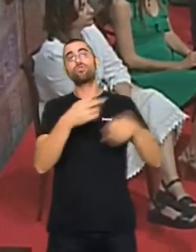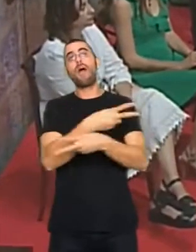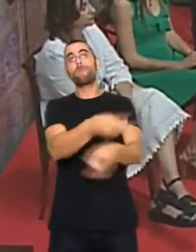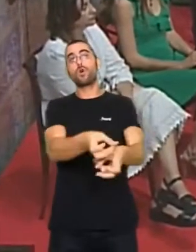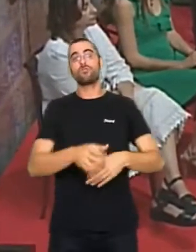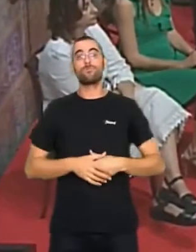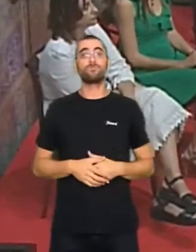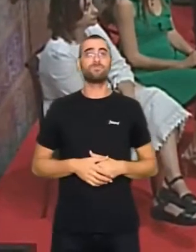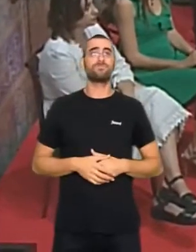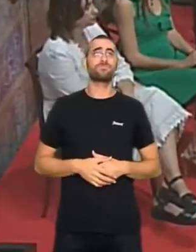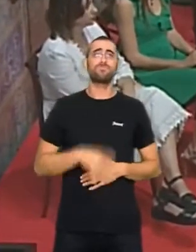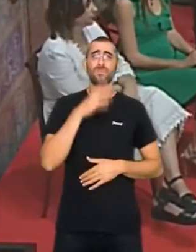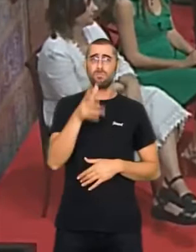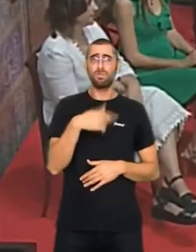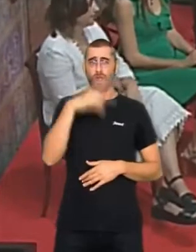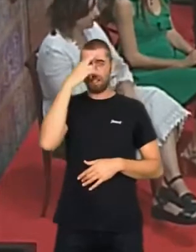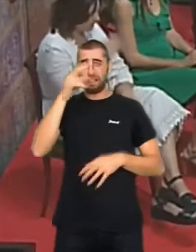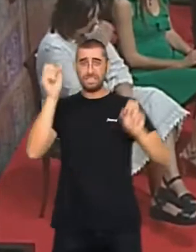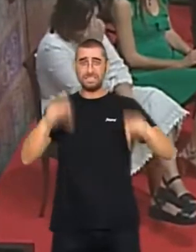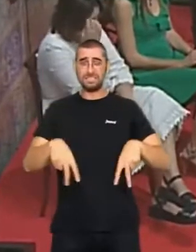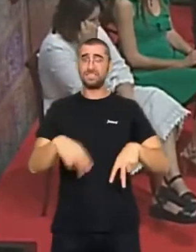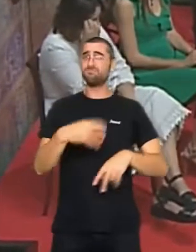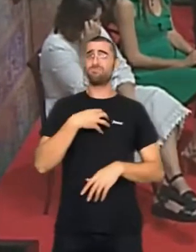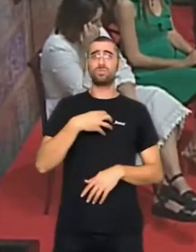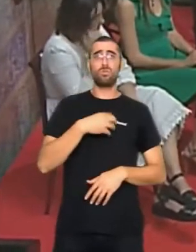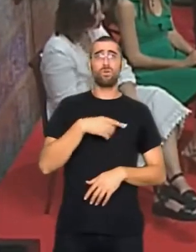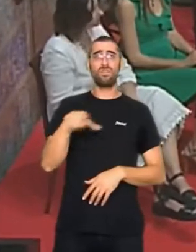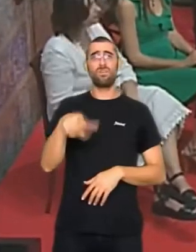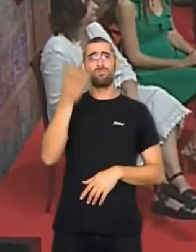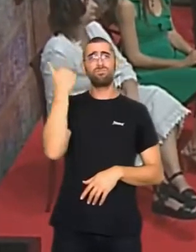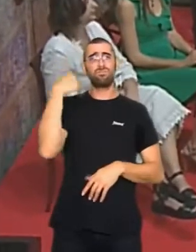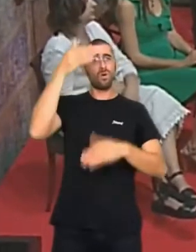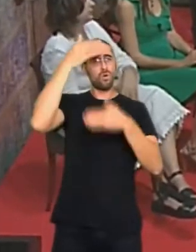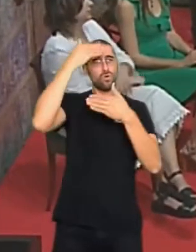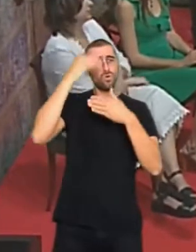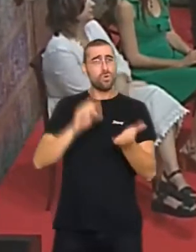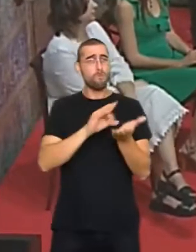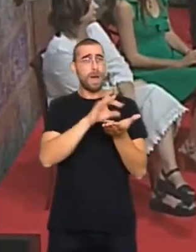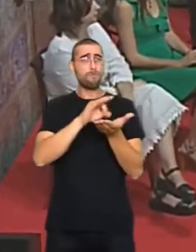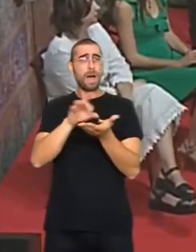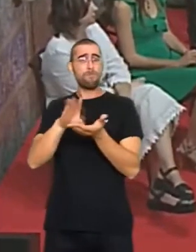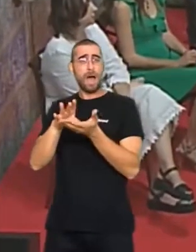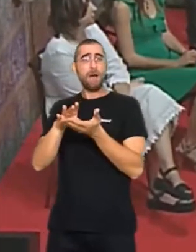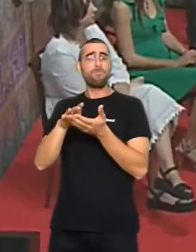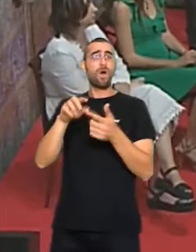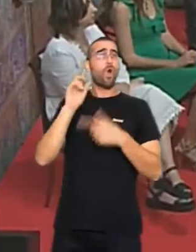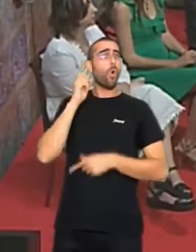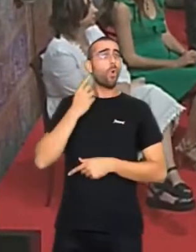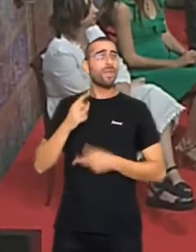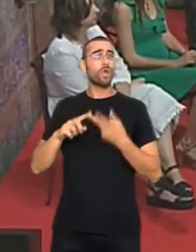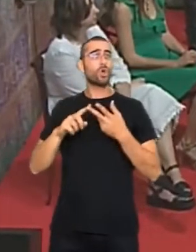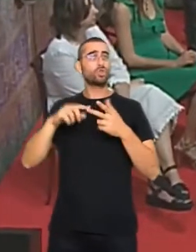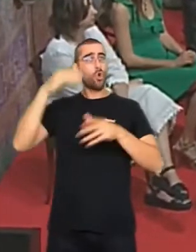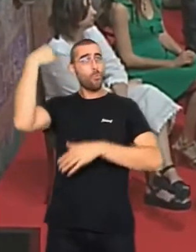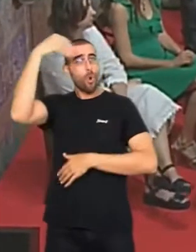I tampoc haguem la mateixa intolerància que abocar l'expulsió de les nostres terres de musulmans, jueus, moriscos o republicans.